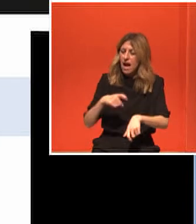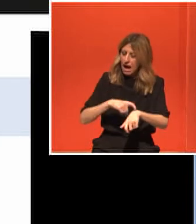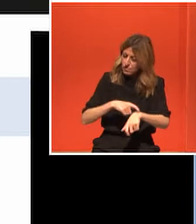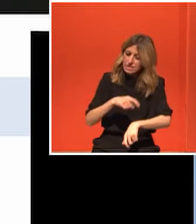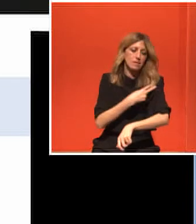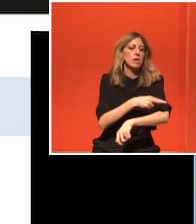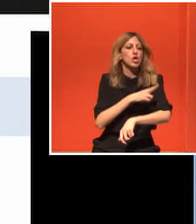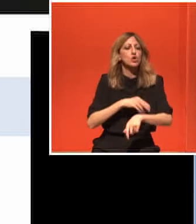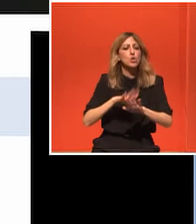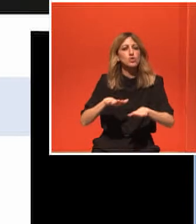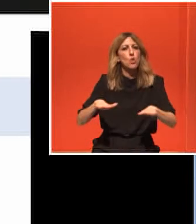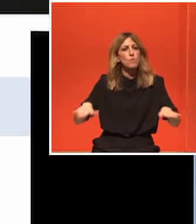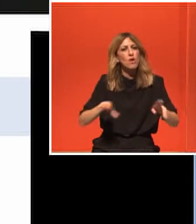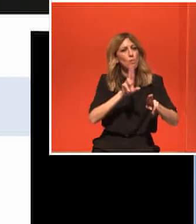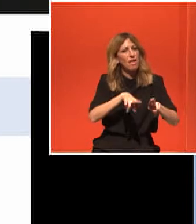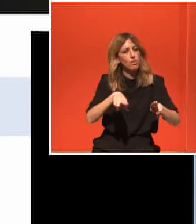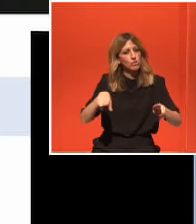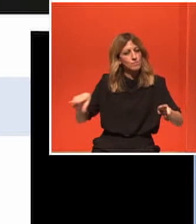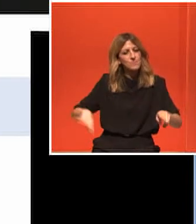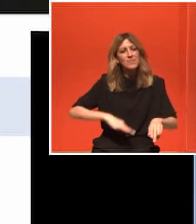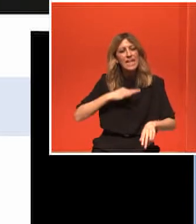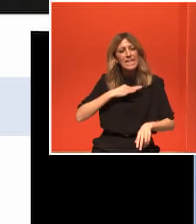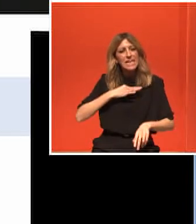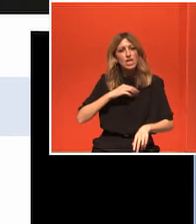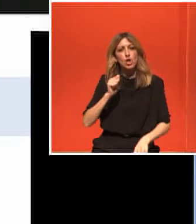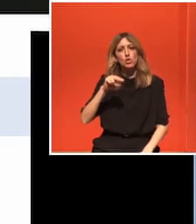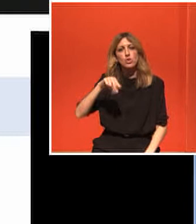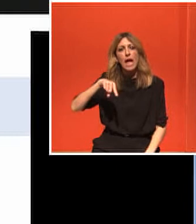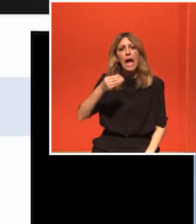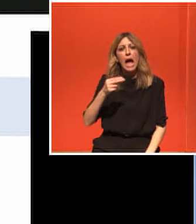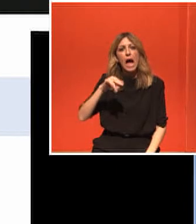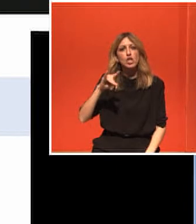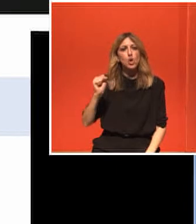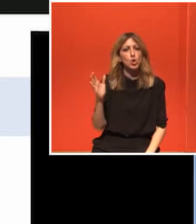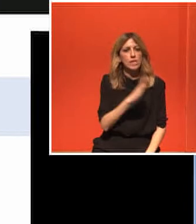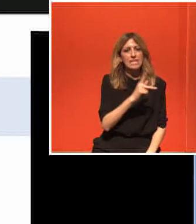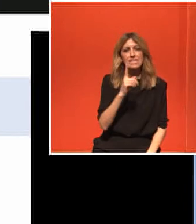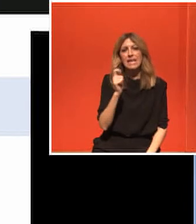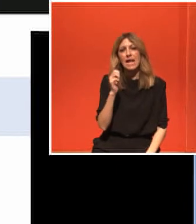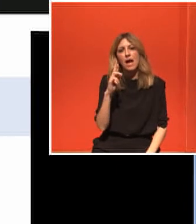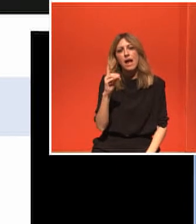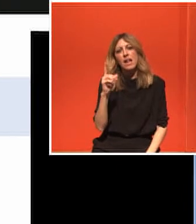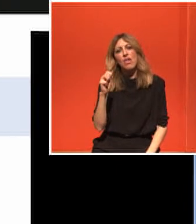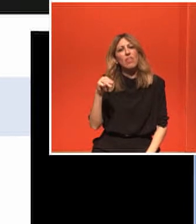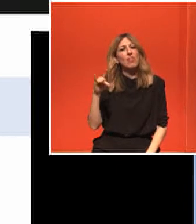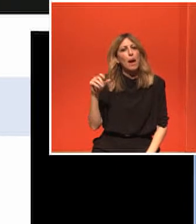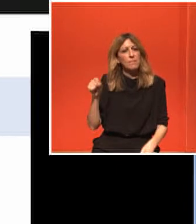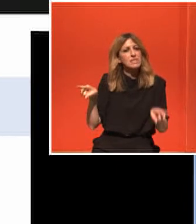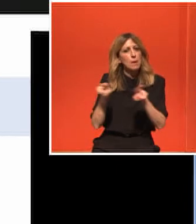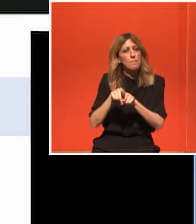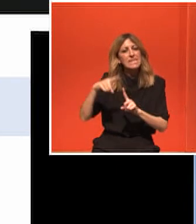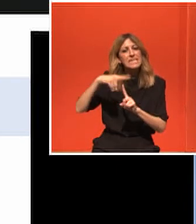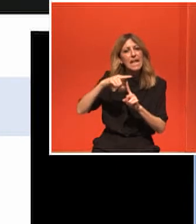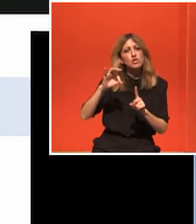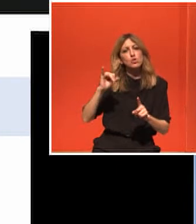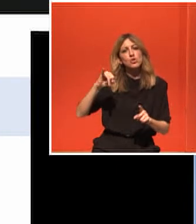με τον κύριο Αντώνη Κατάμι του καθηγητή που τρέχει ένα πρόγραμμα είναι δραματικό το πως αυτά τα